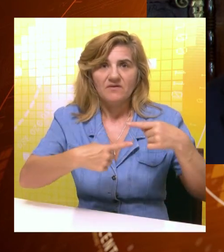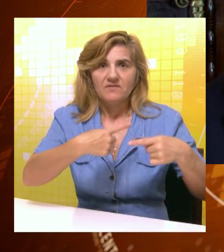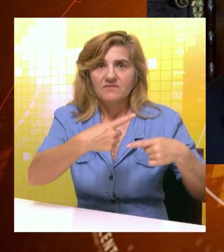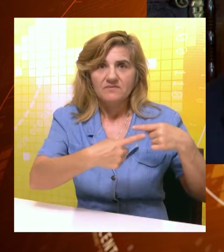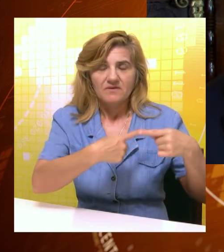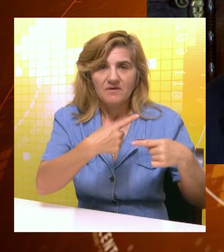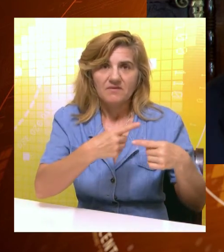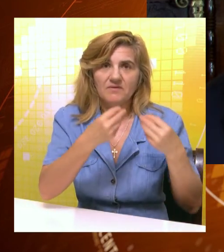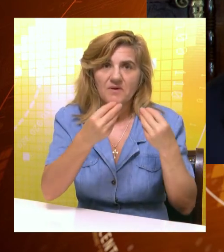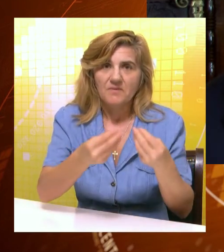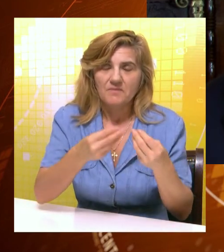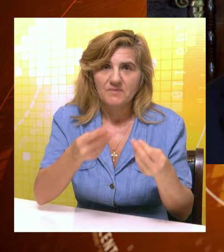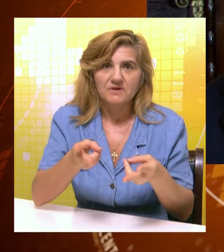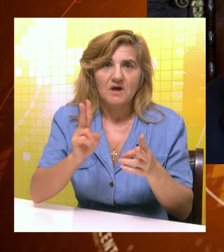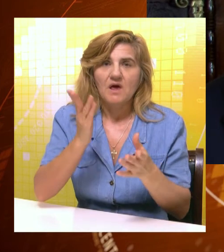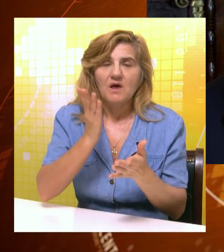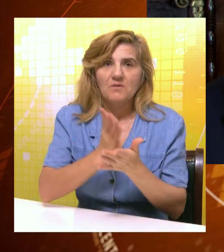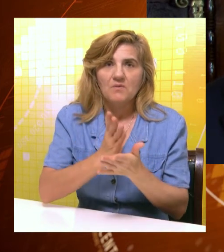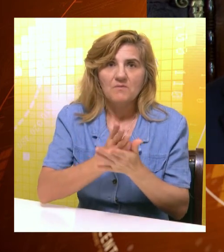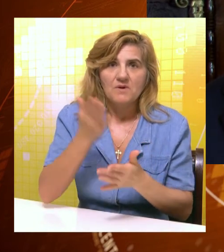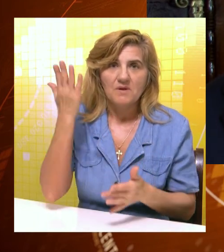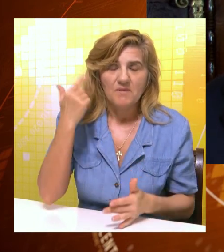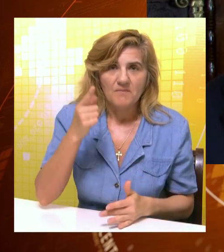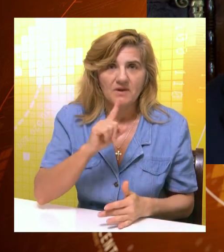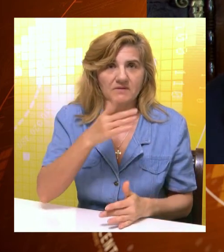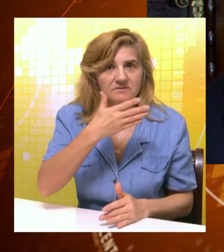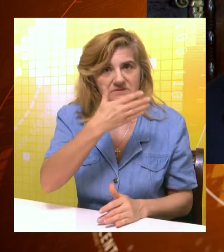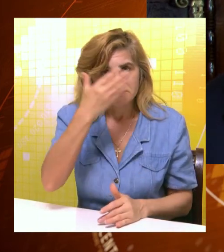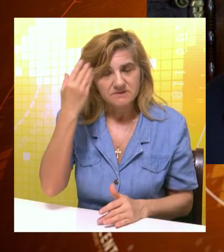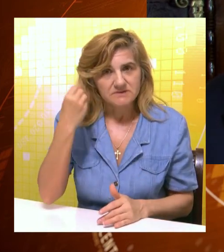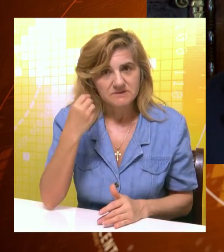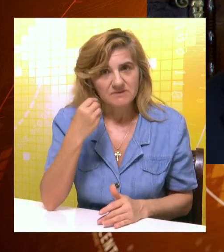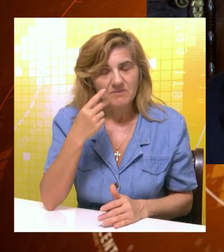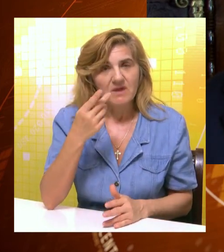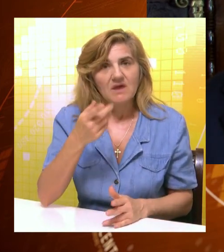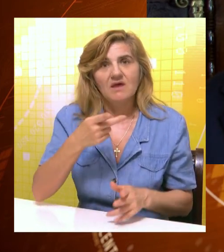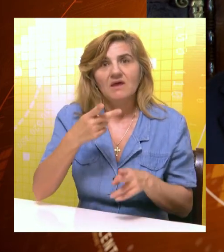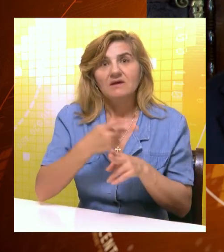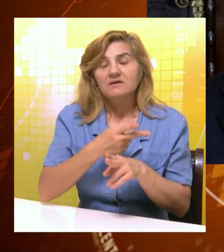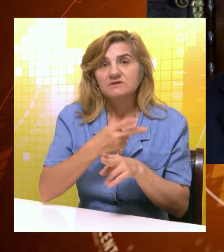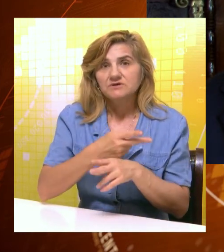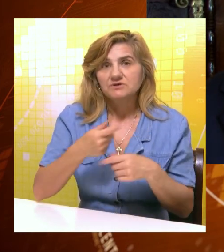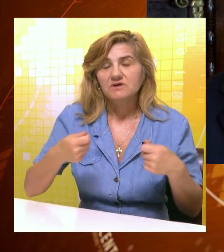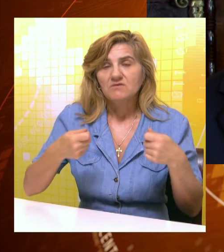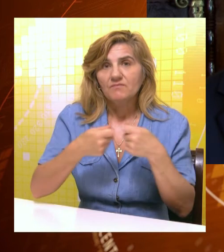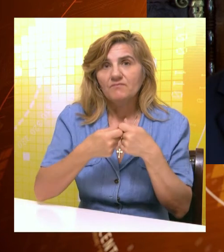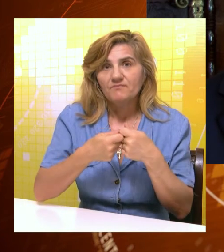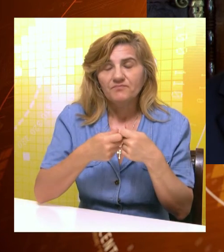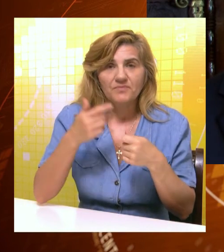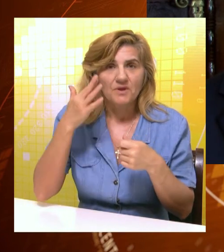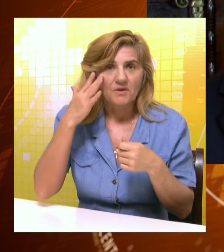okolnosti šta se desilo, kako se desilo da je državni aparat više država bio